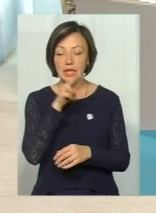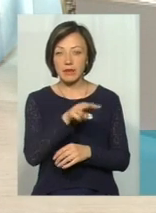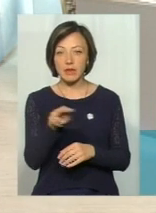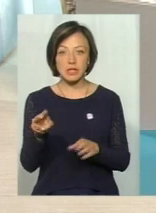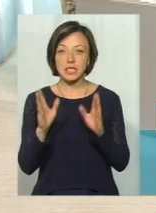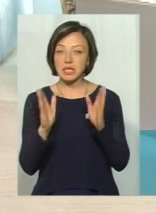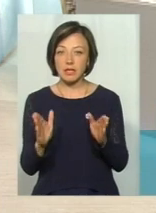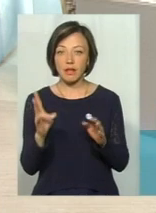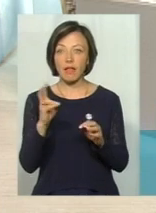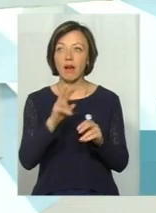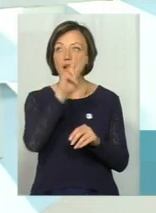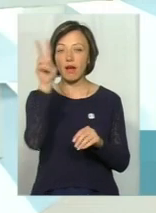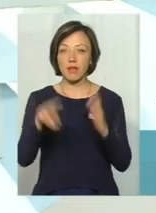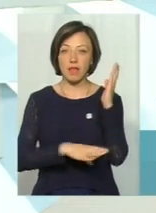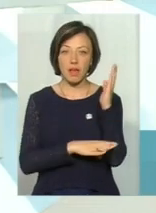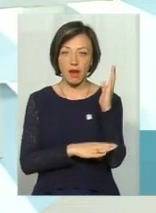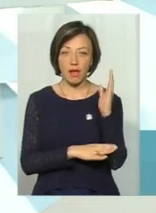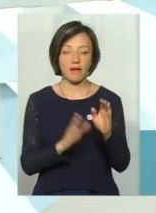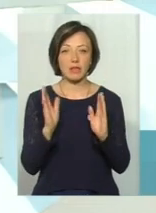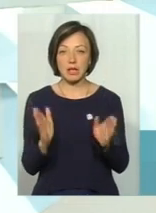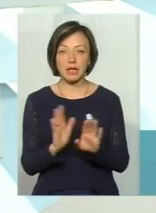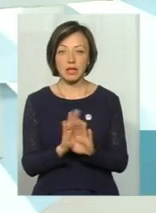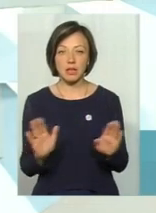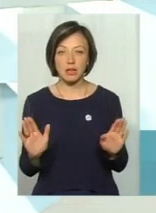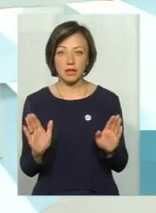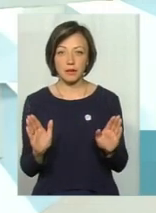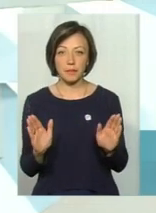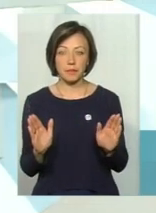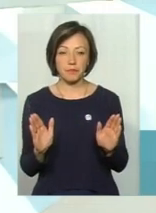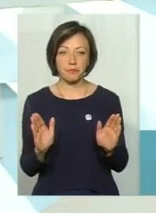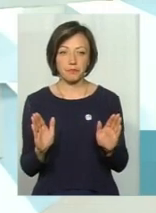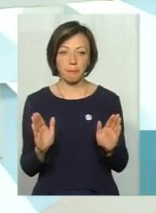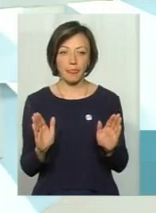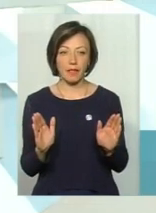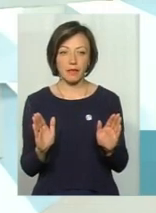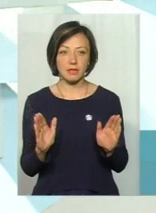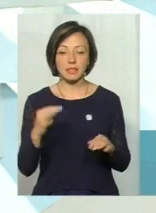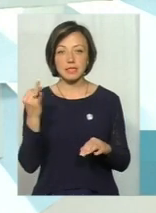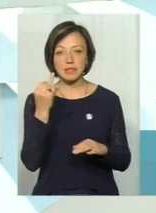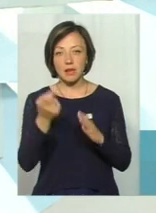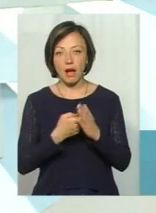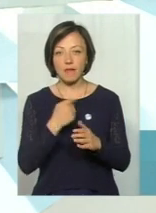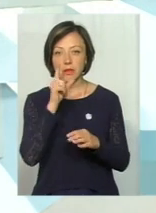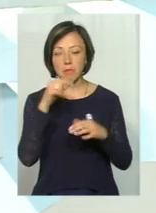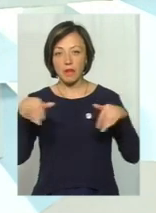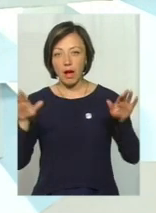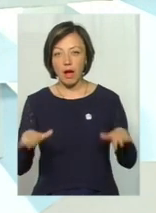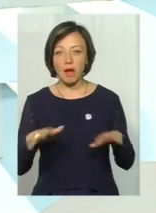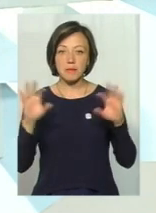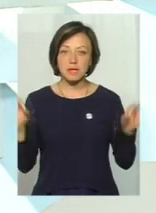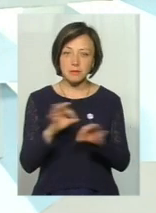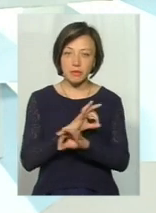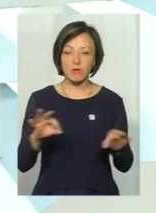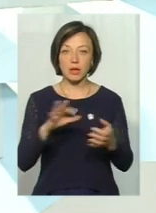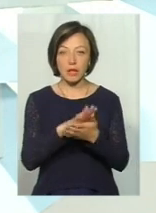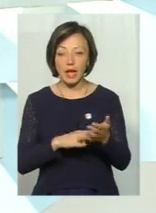не тільки на дерева, не тільки цікавитися птахами, їхнім співом і так